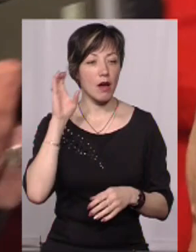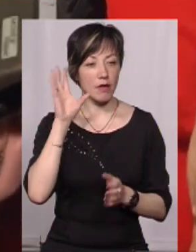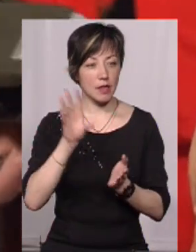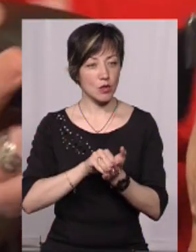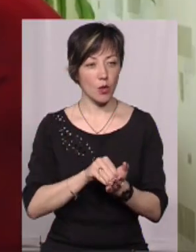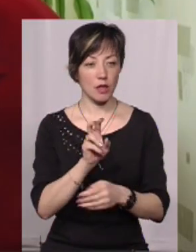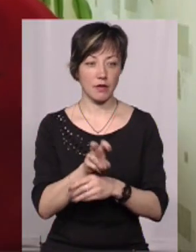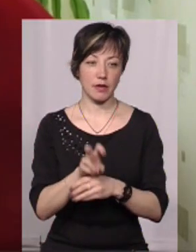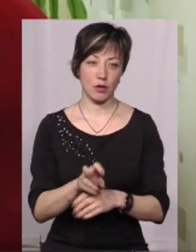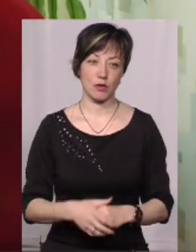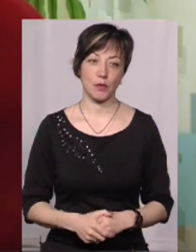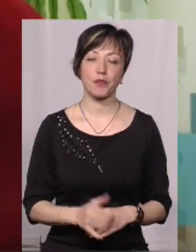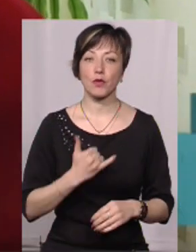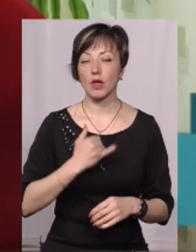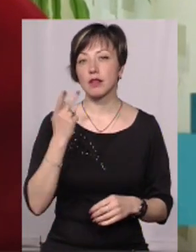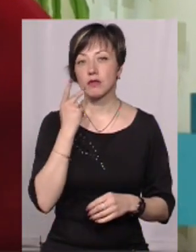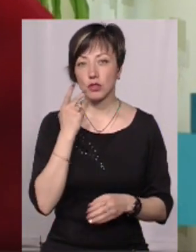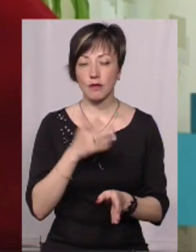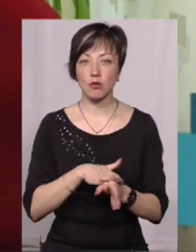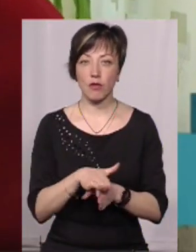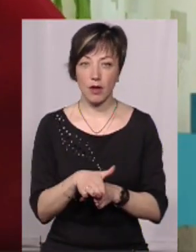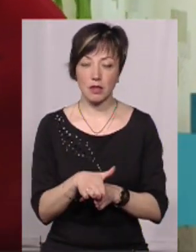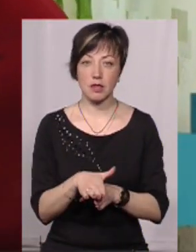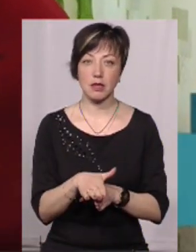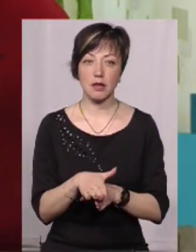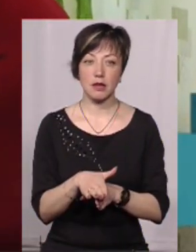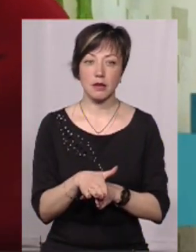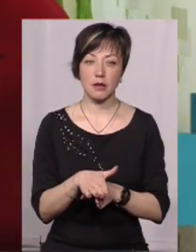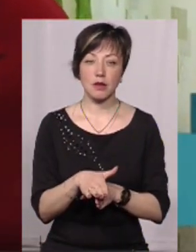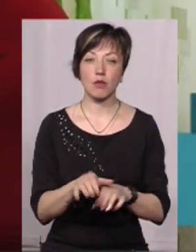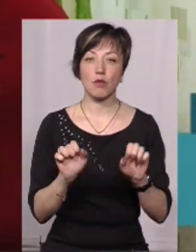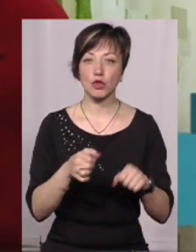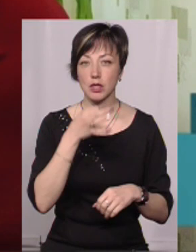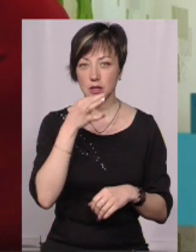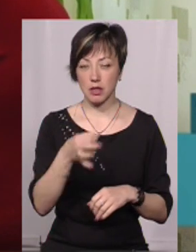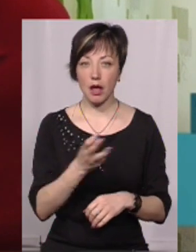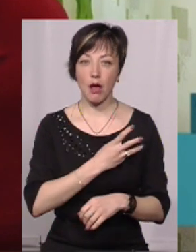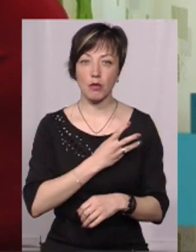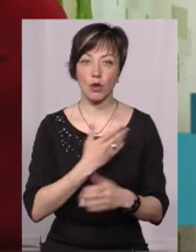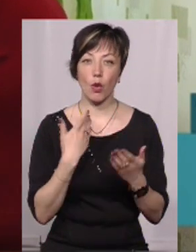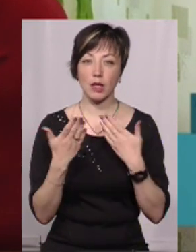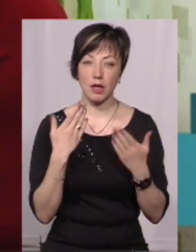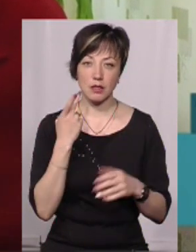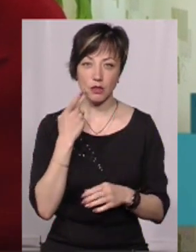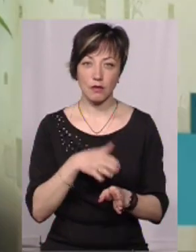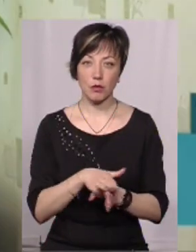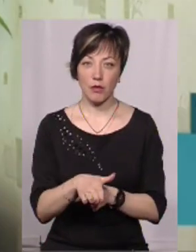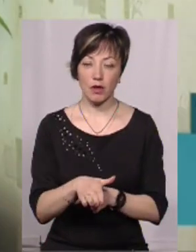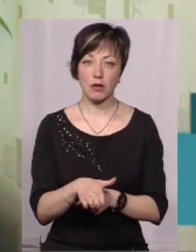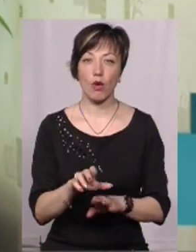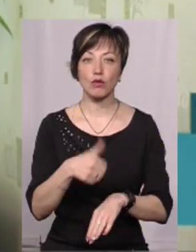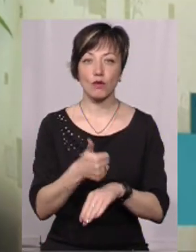відвідувачів. У нас завжди відбувається, як можна сказати, емоційний контакт завжди відбувається.